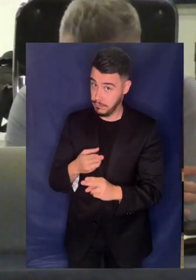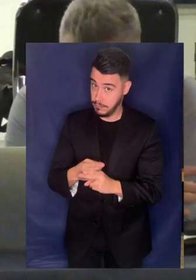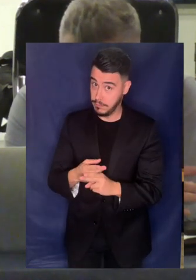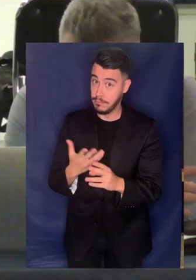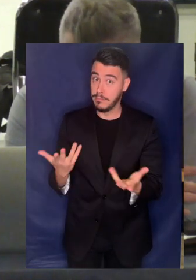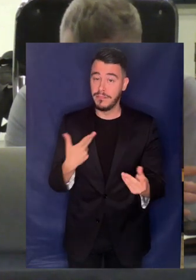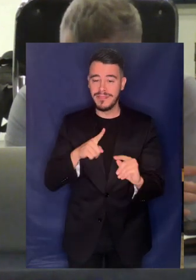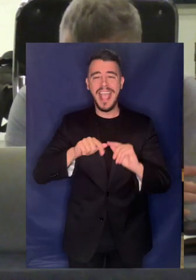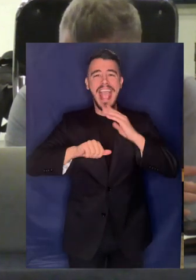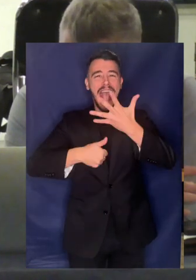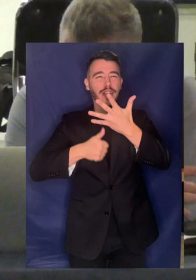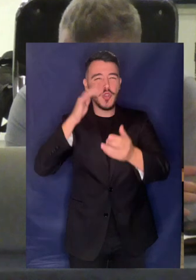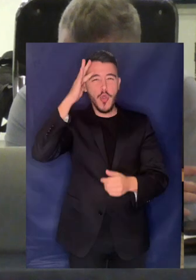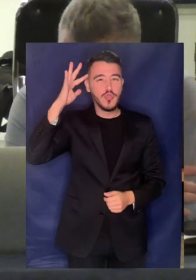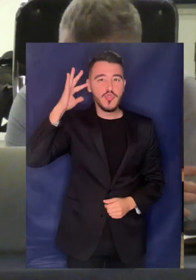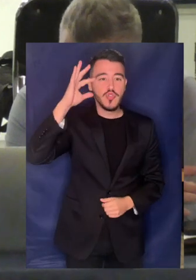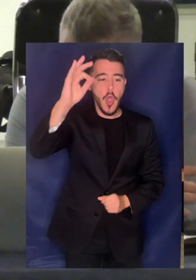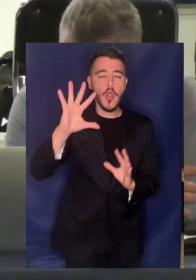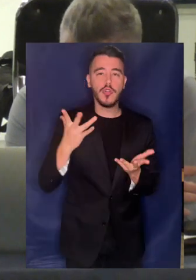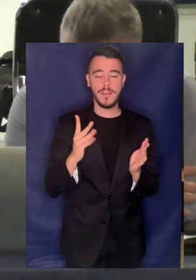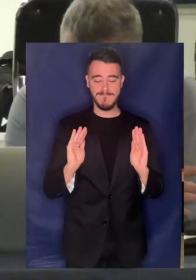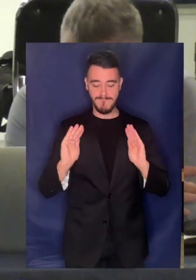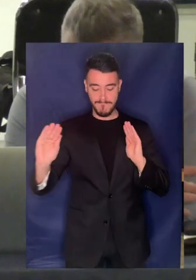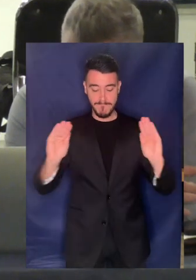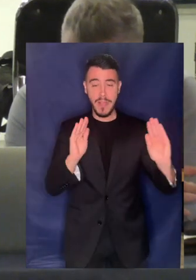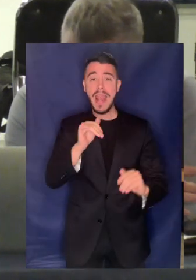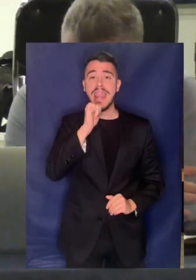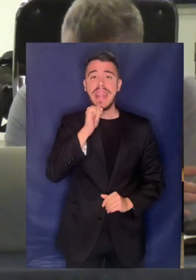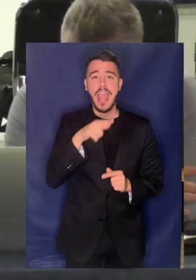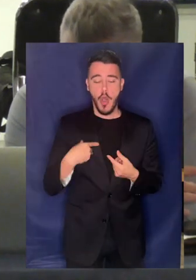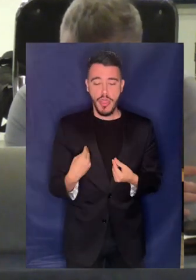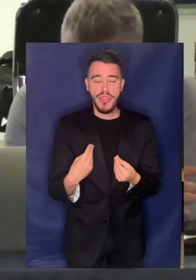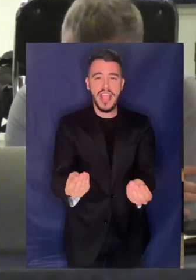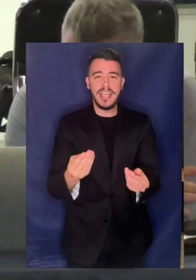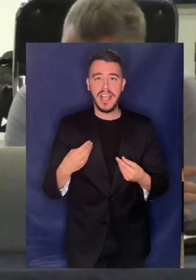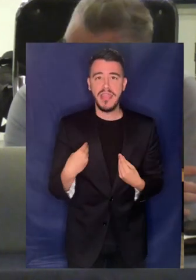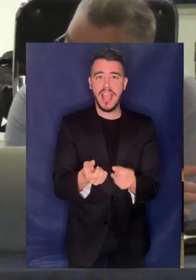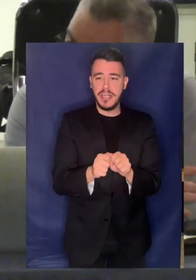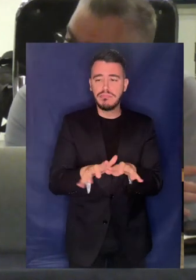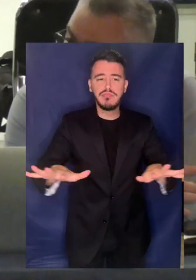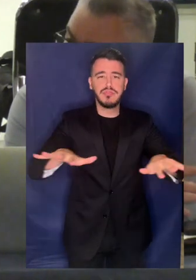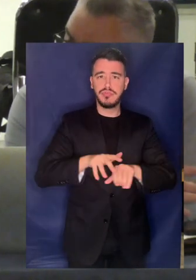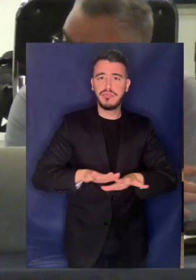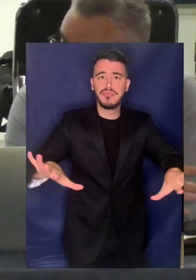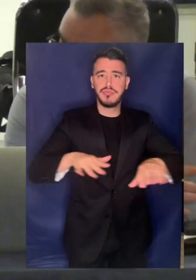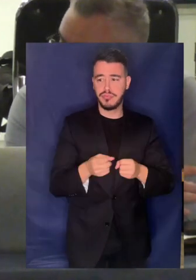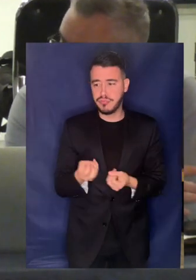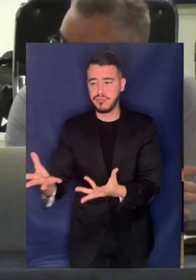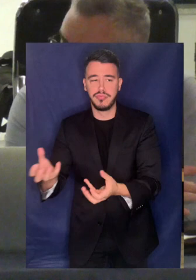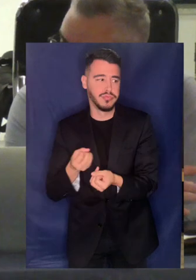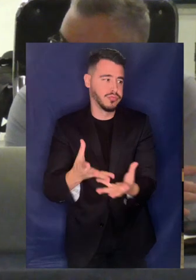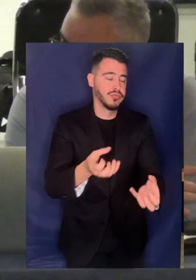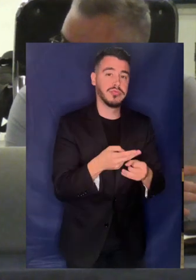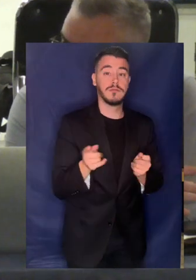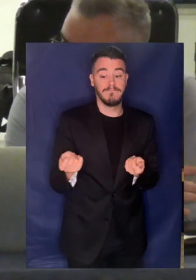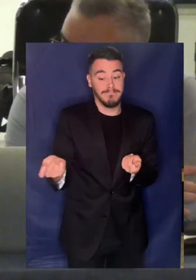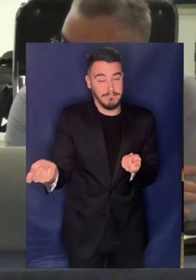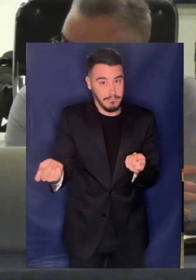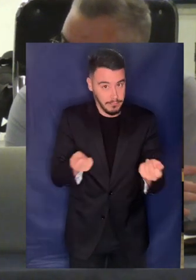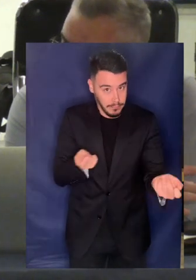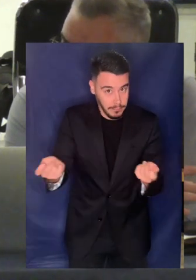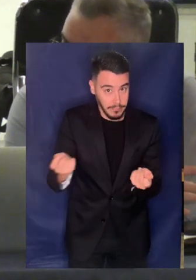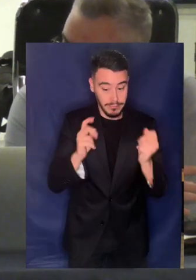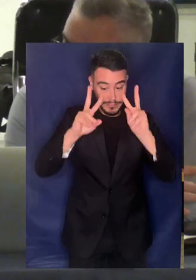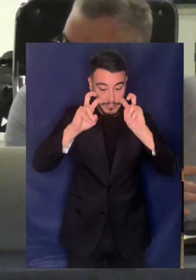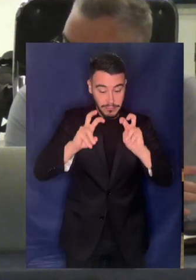το επίκεντρό του έχει τη διασφάλιση της διαθεσιμότητας και τη βιώσιμη διαχείριση του νερού και των εγκαταστάσεων υγιεινής για